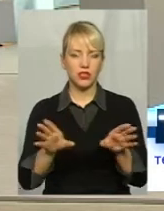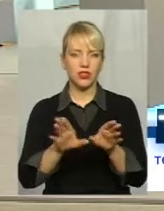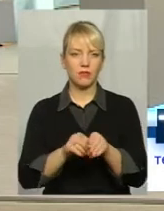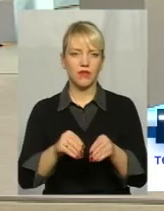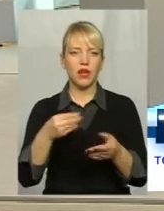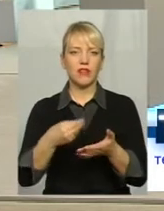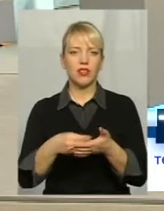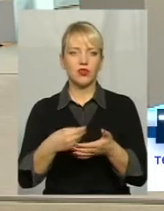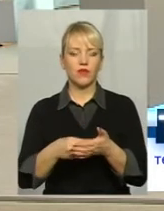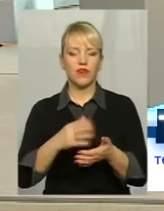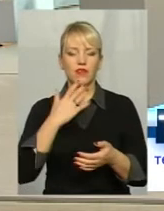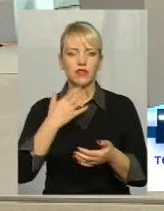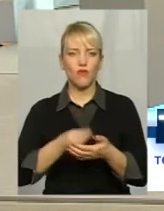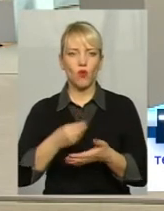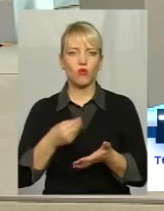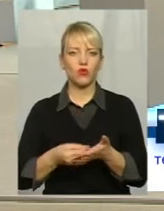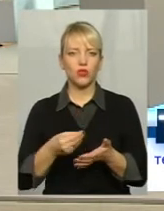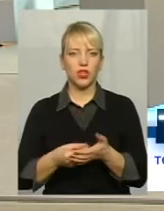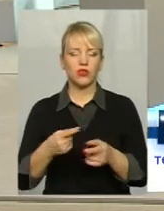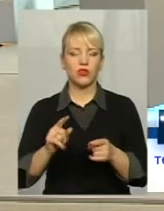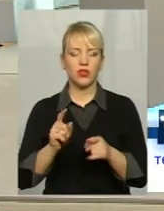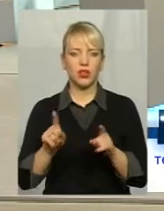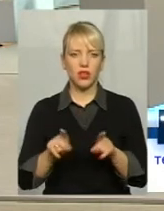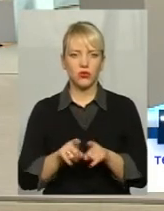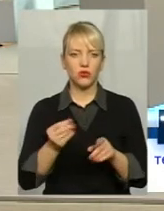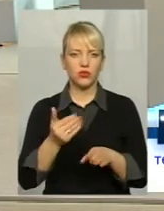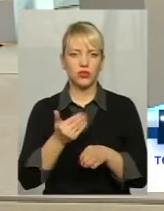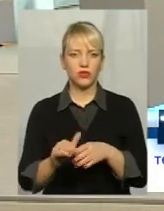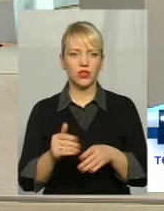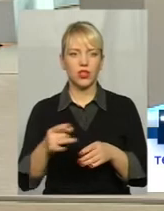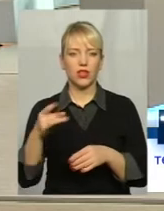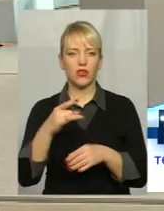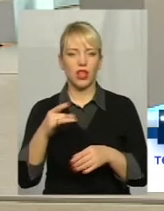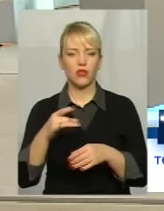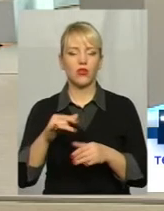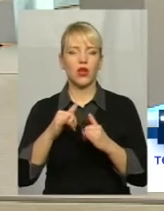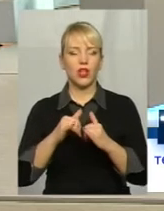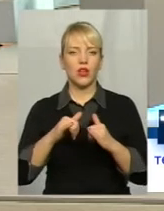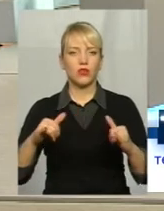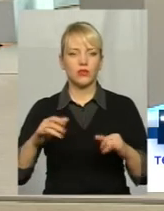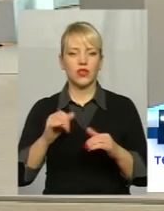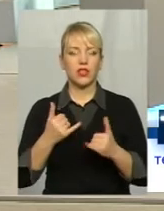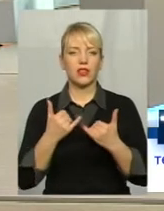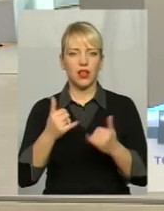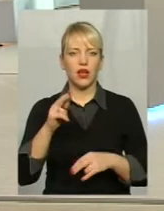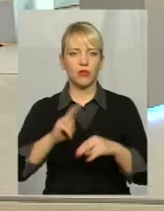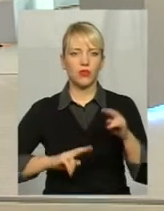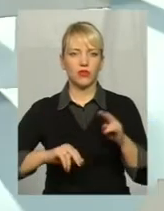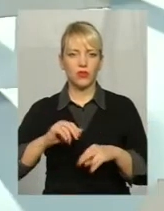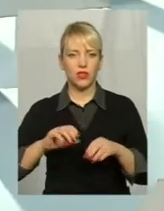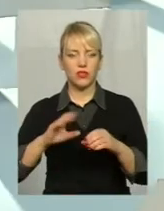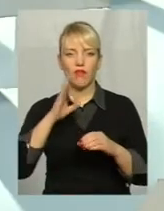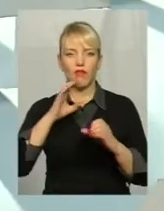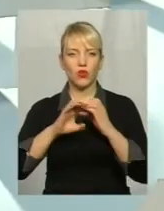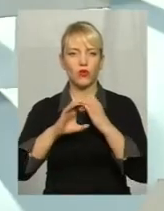свого бюджету Виділено кошти Державного фонду регіонального розвитку на завершення будівництва водогону Браїлівка-Нововушиця